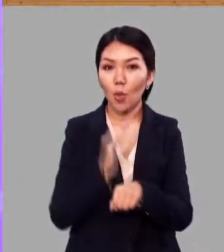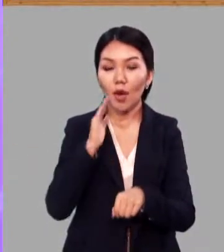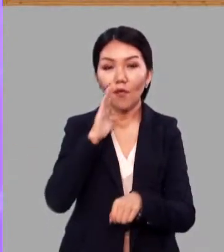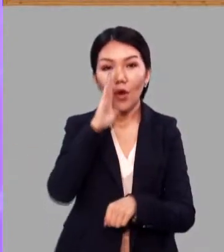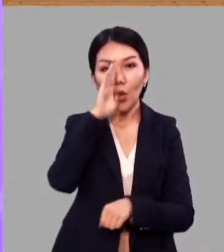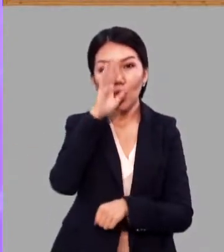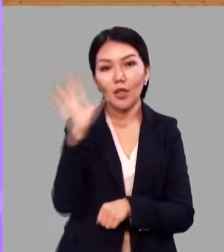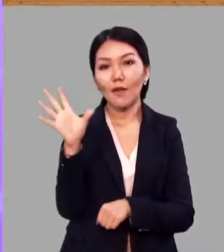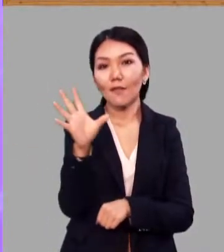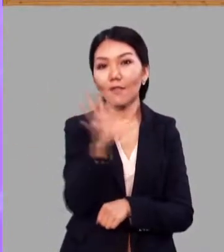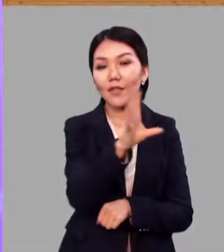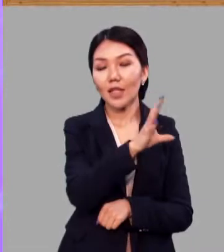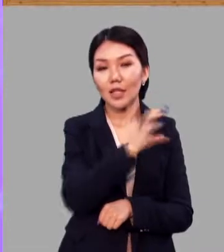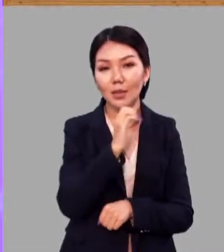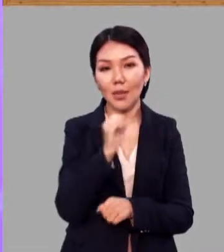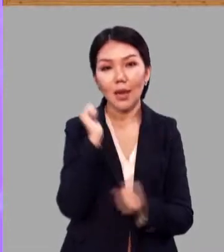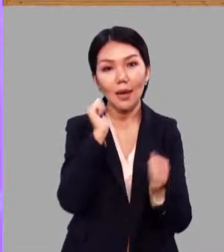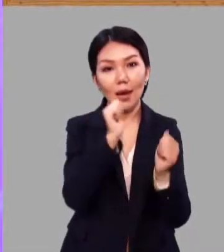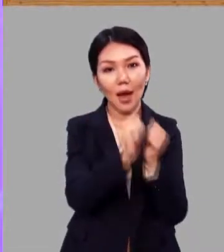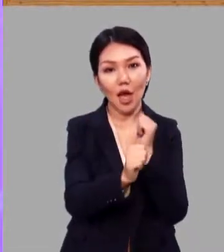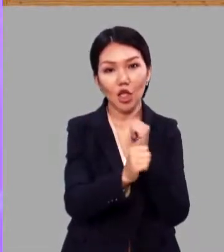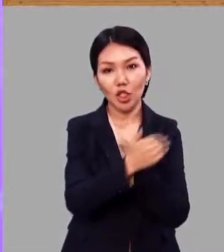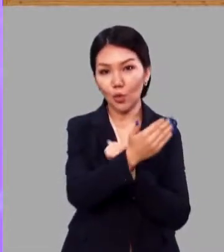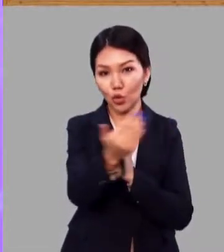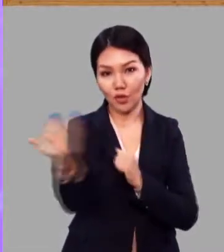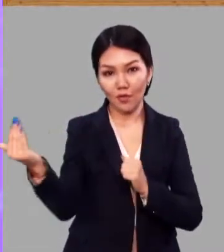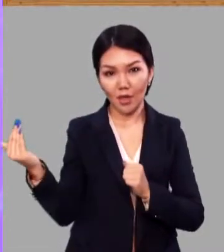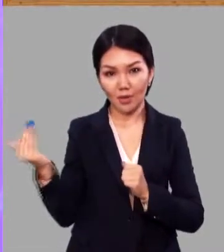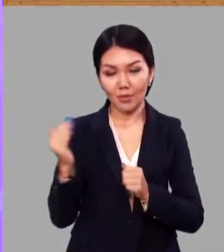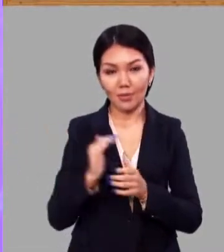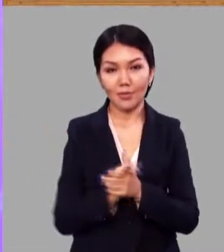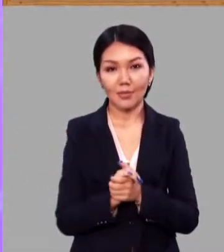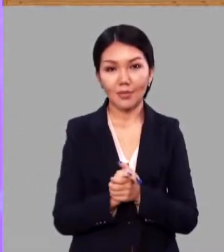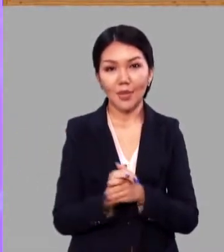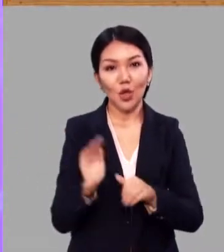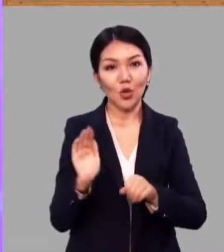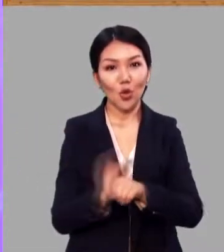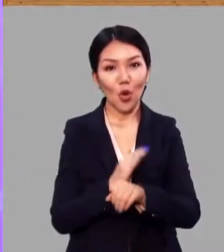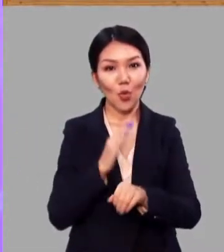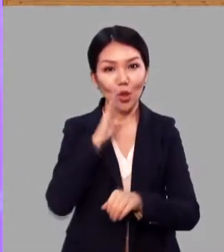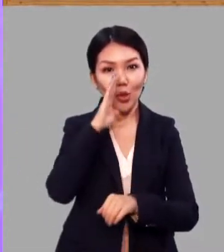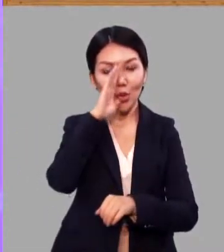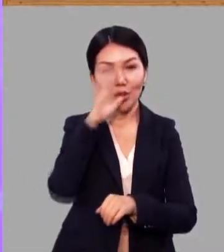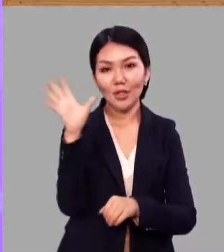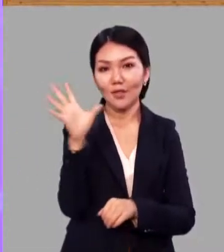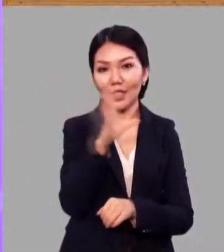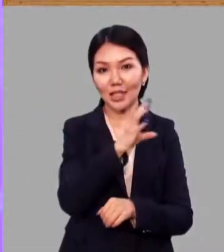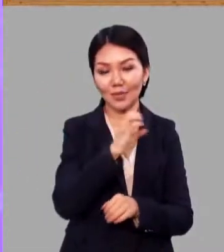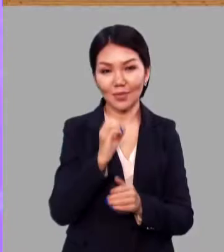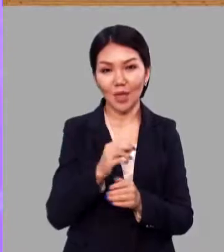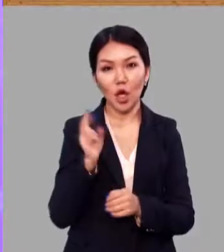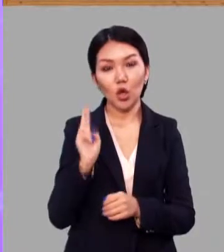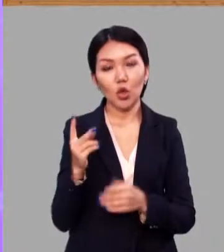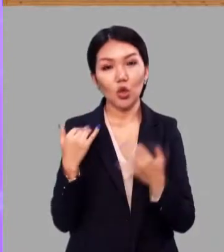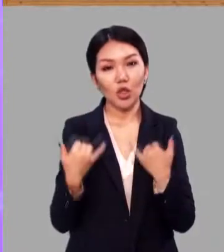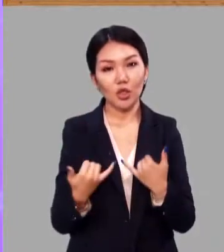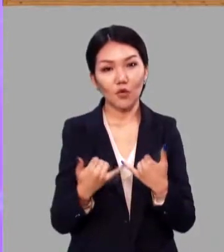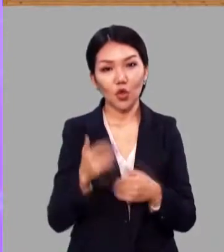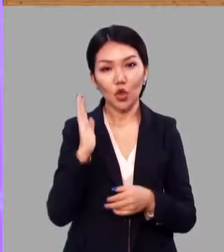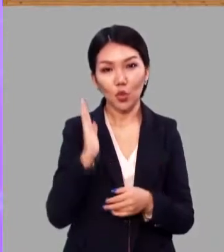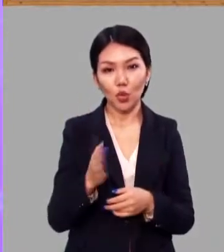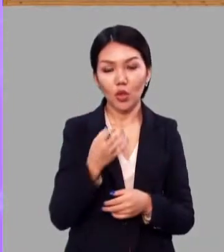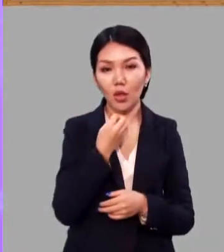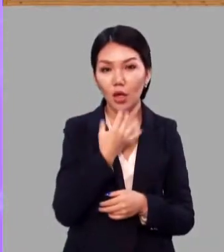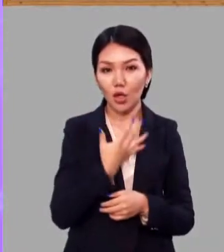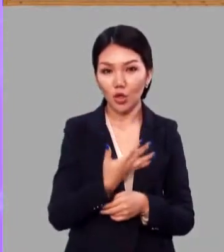всем-всем, каждому из вас. Доброе утро всем, кто сегодня будет